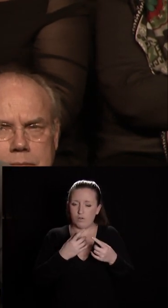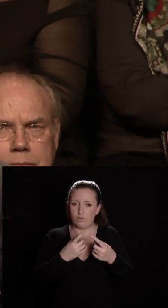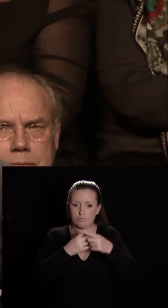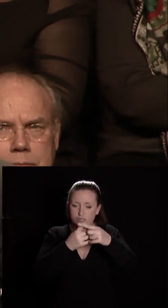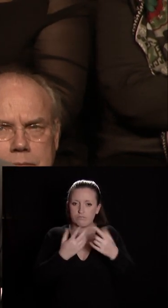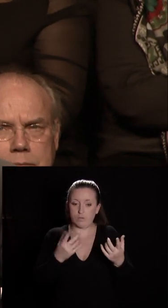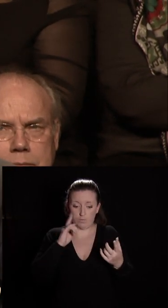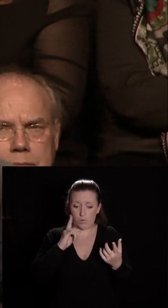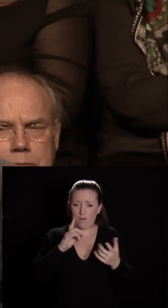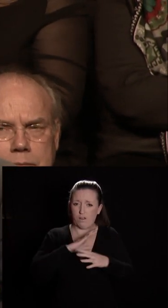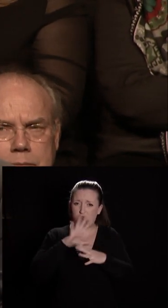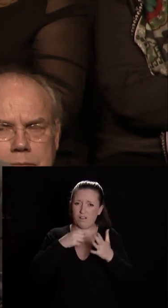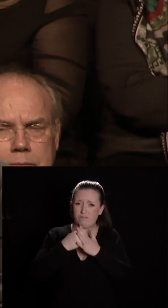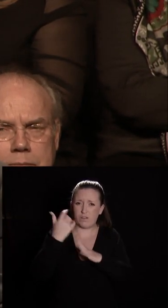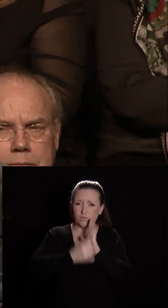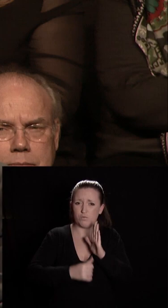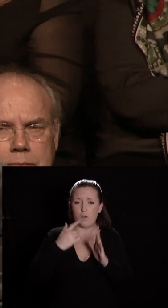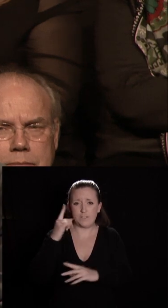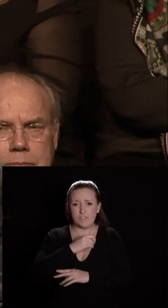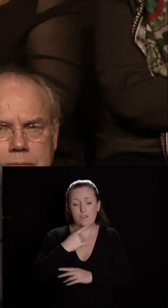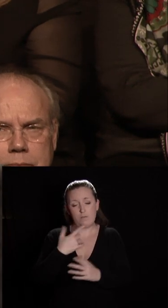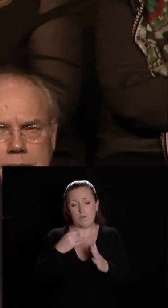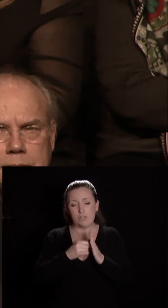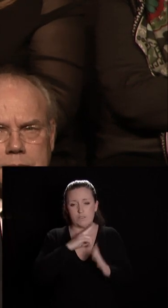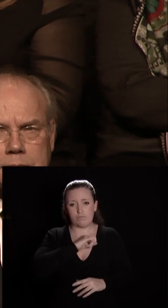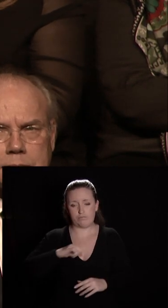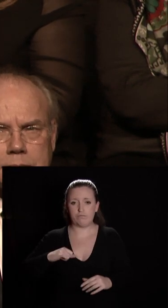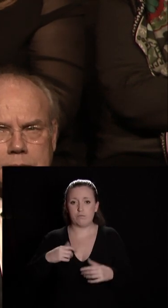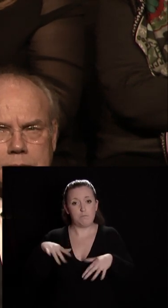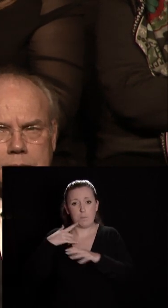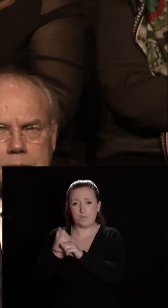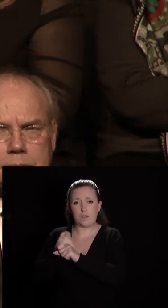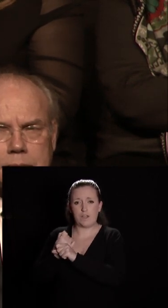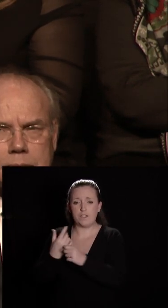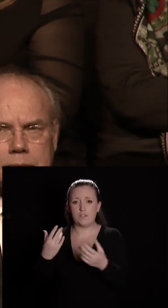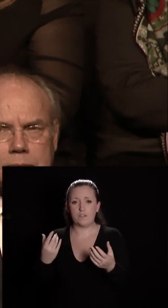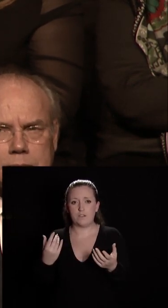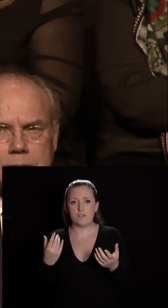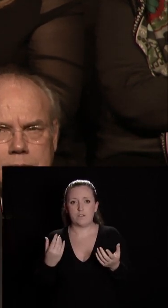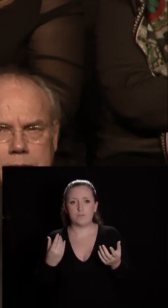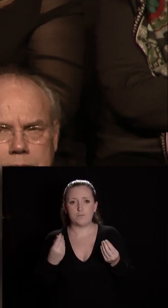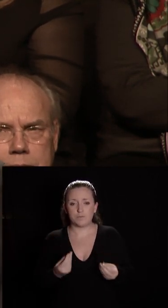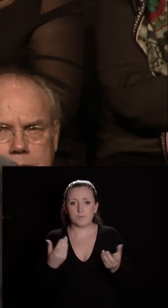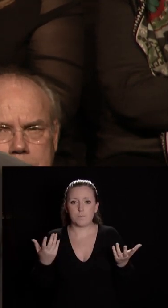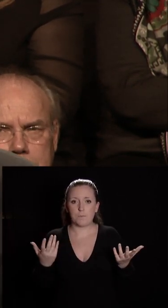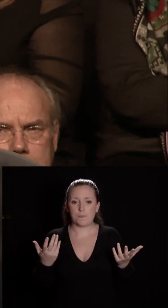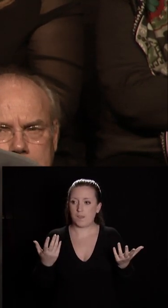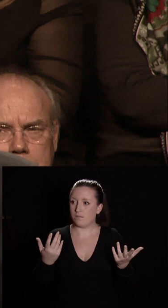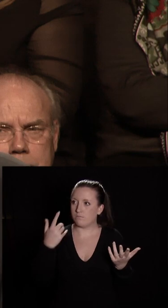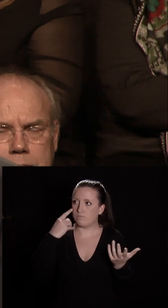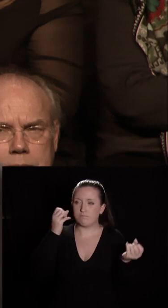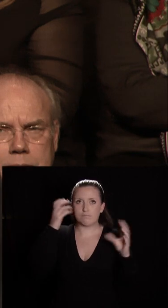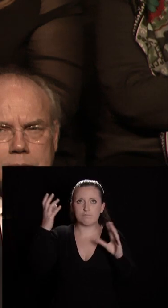que leurs fins de mois sont difficiles parfois très difficiles malgré un travail sous une forme que personne quasiment n'avait vu venir